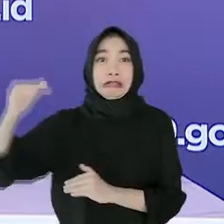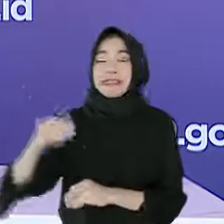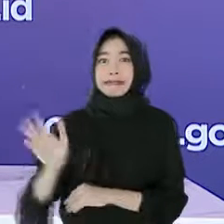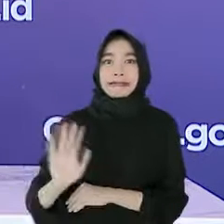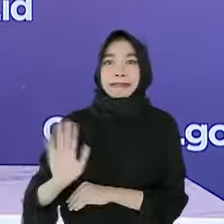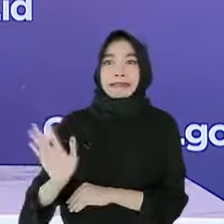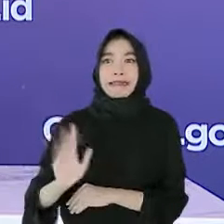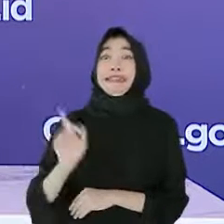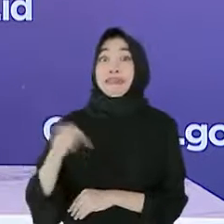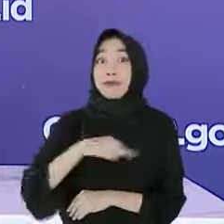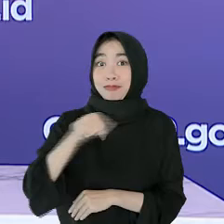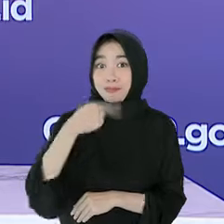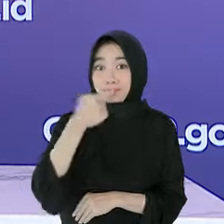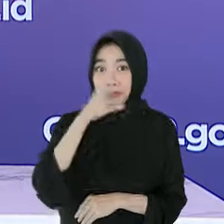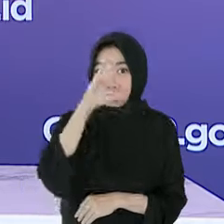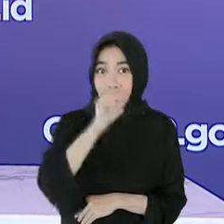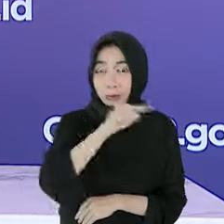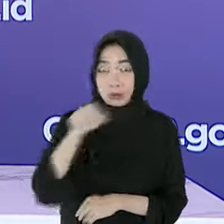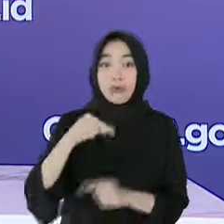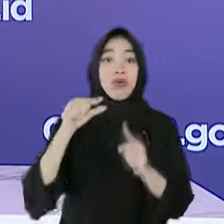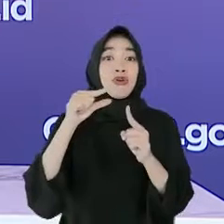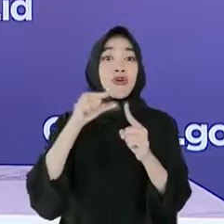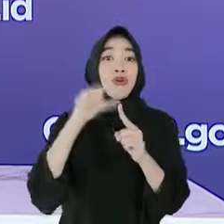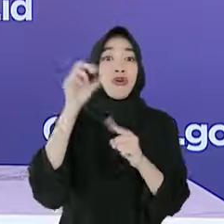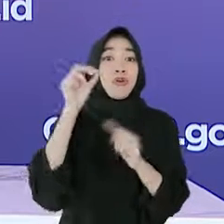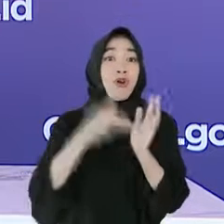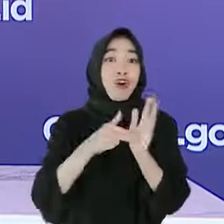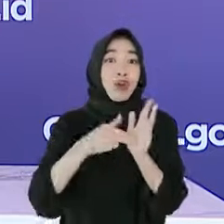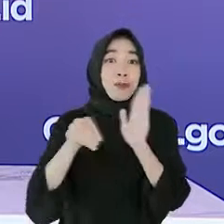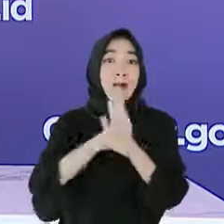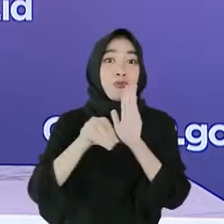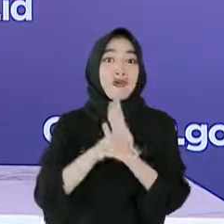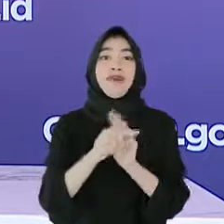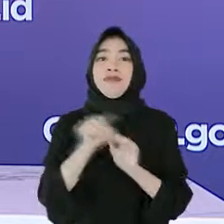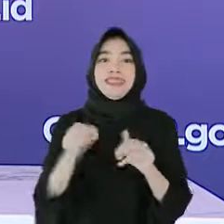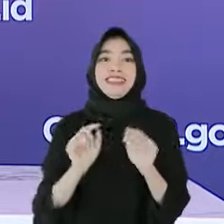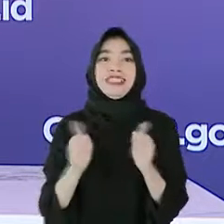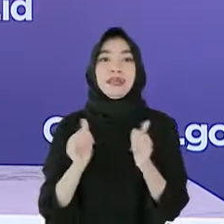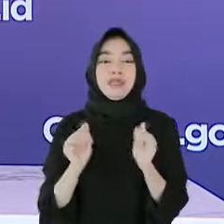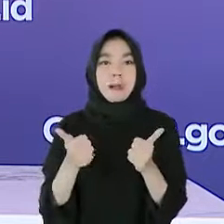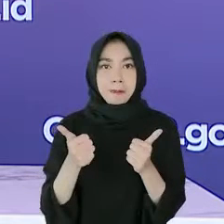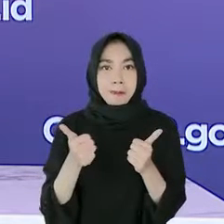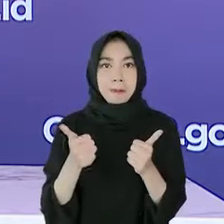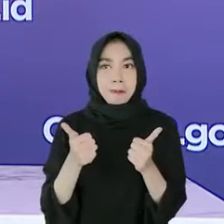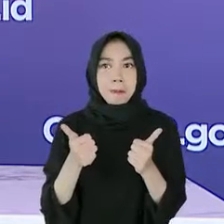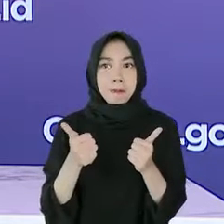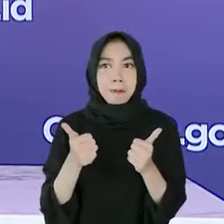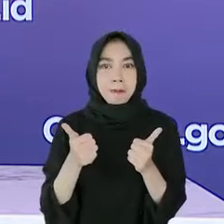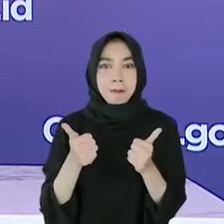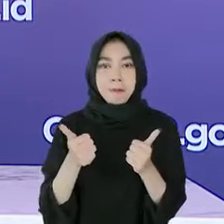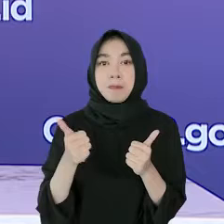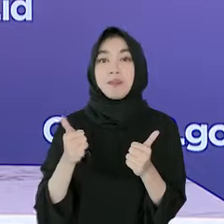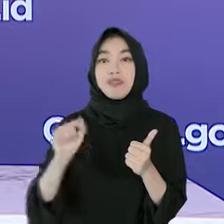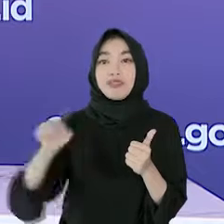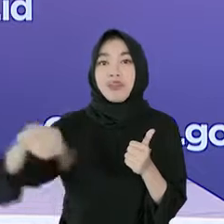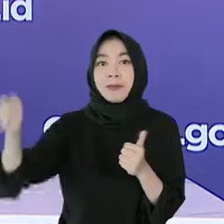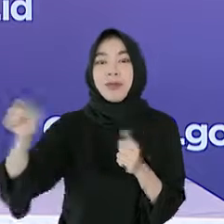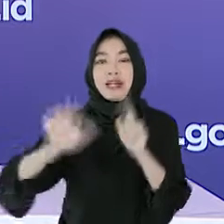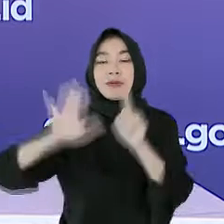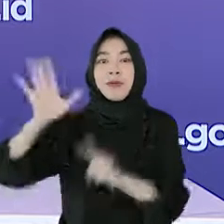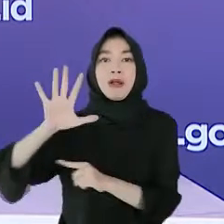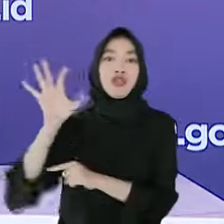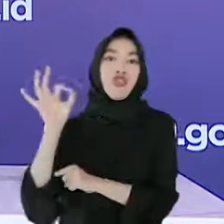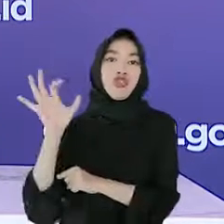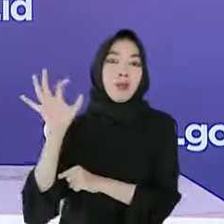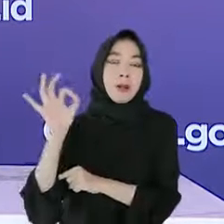segera menyambut kegiatan Pekan Olahraga Nasional di Papua yang saat ini sedang berlangsung hingga 15 Oktober